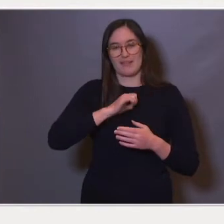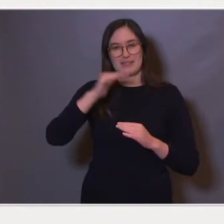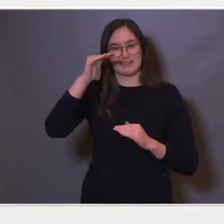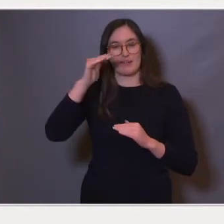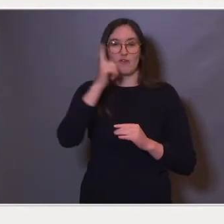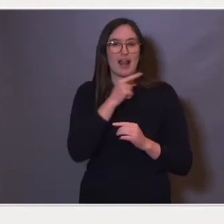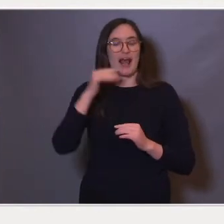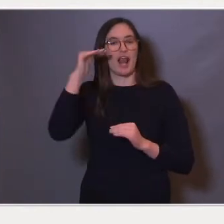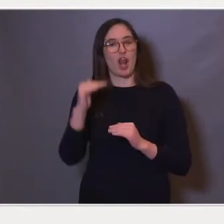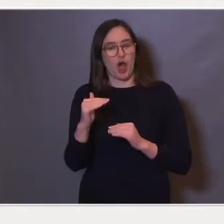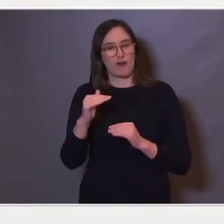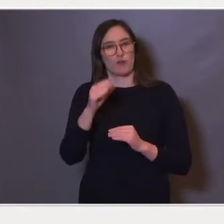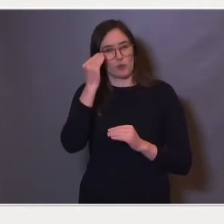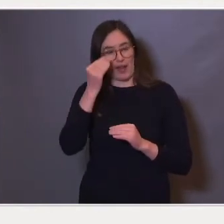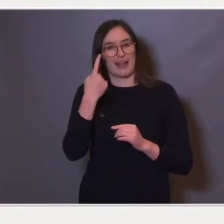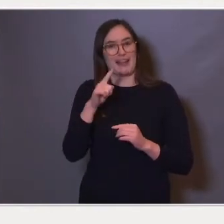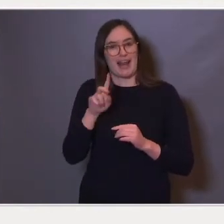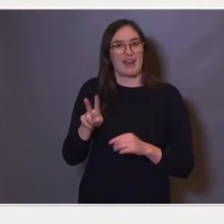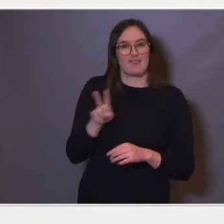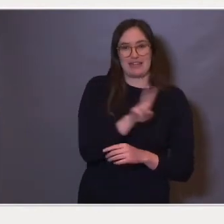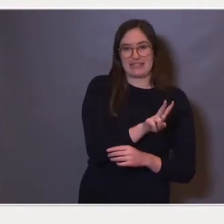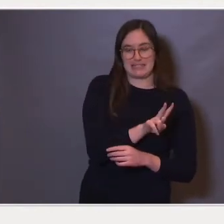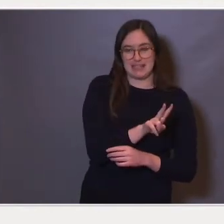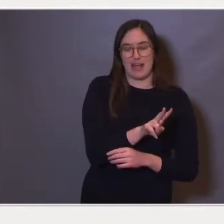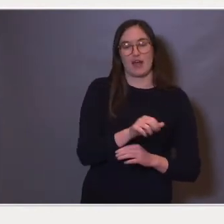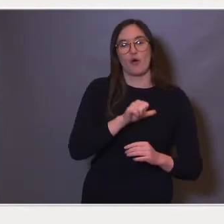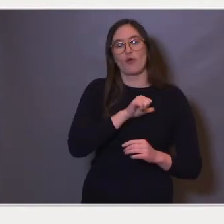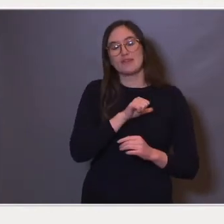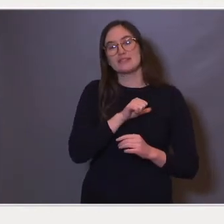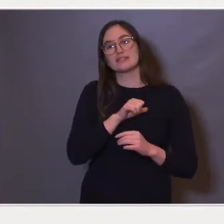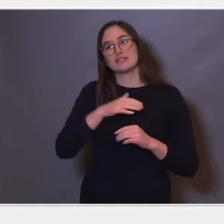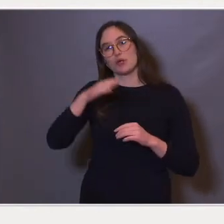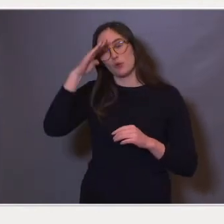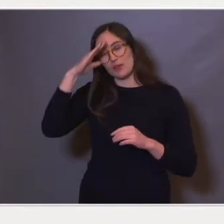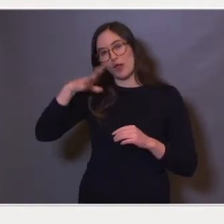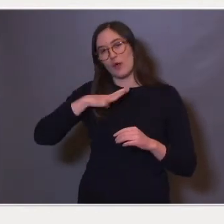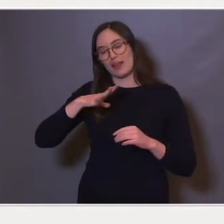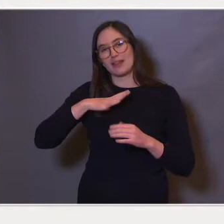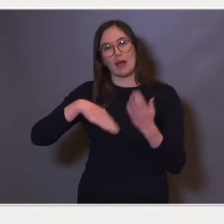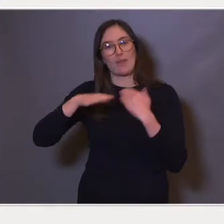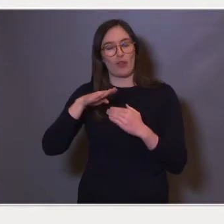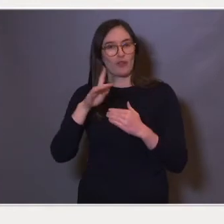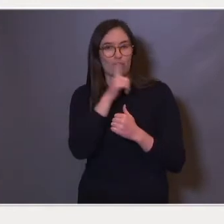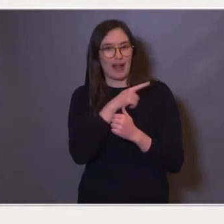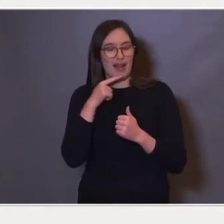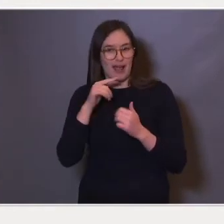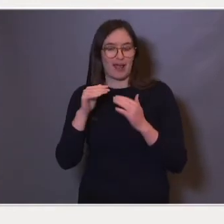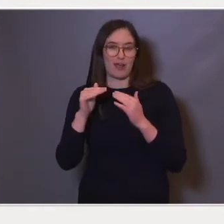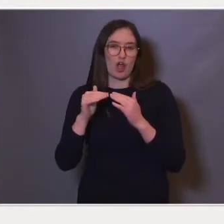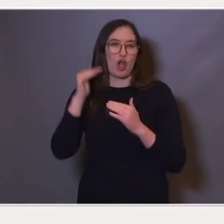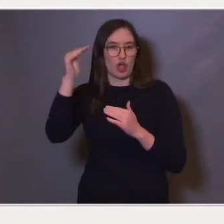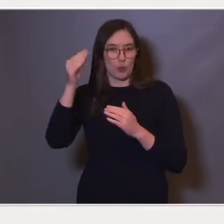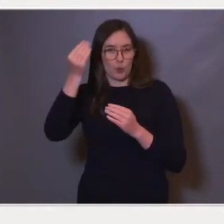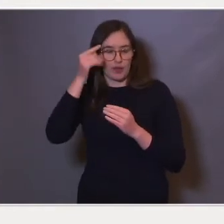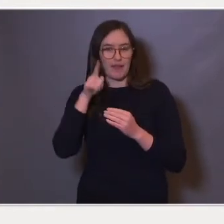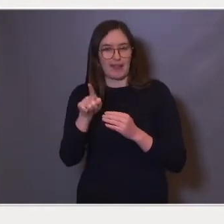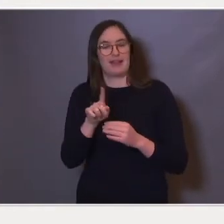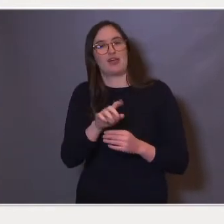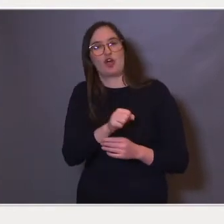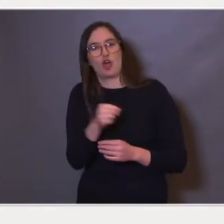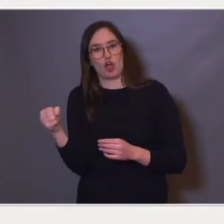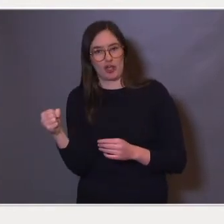utdanning, og helt til høyere grunnskolepoeng hos gutter og jenter blant de som har foreldre med høy utdanning. Men